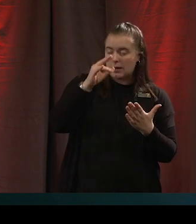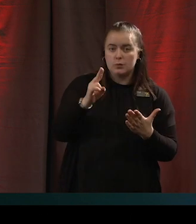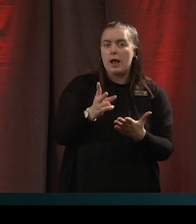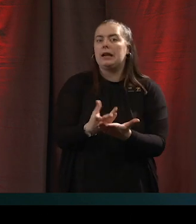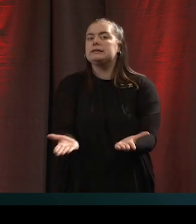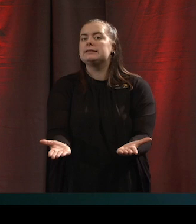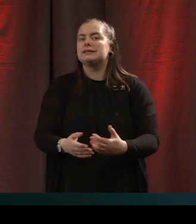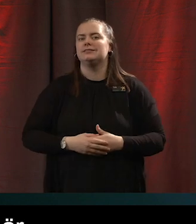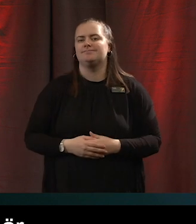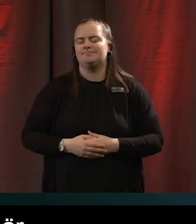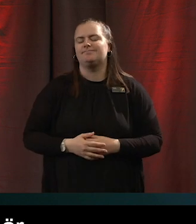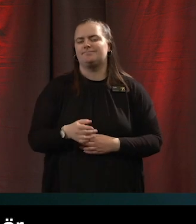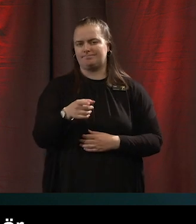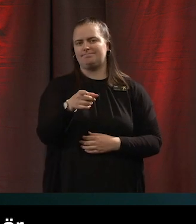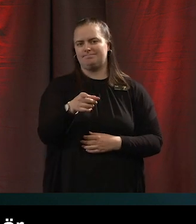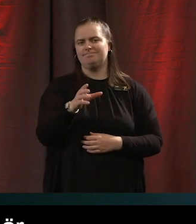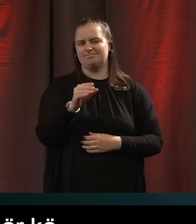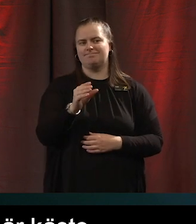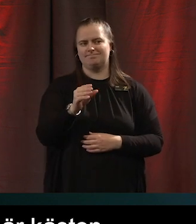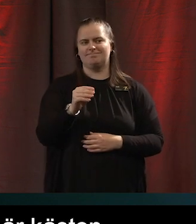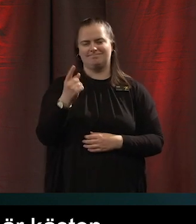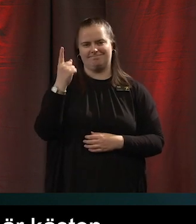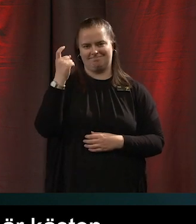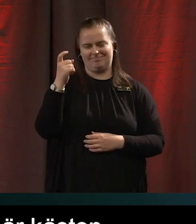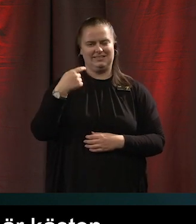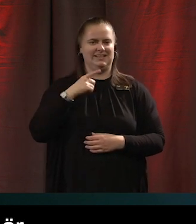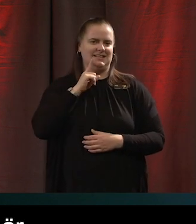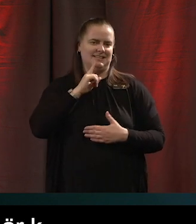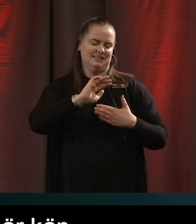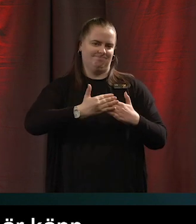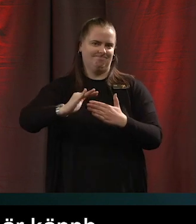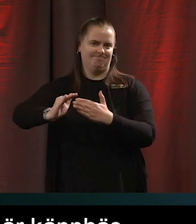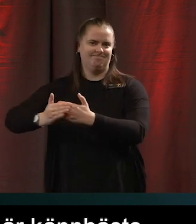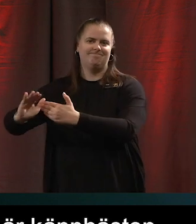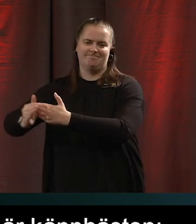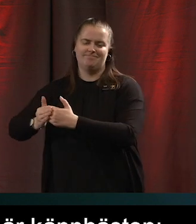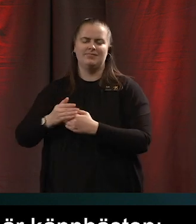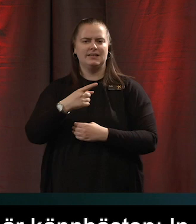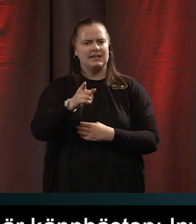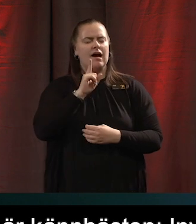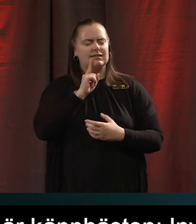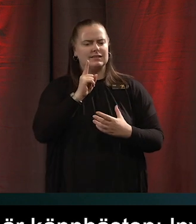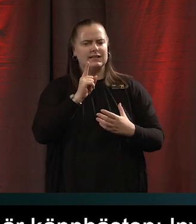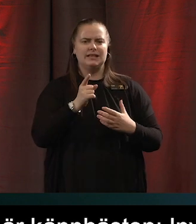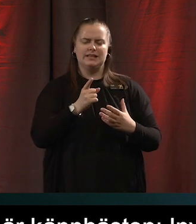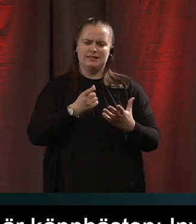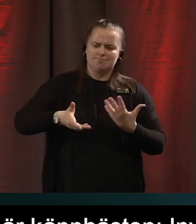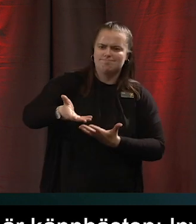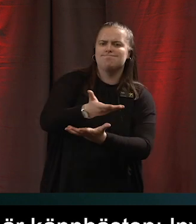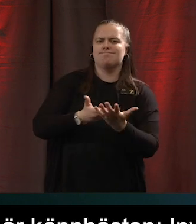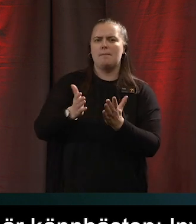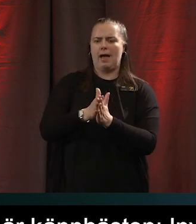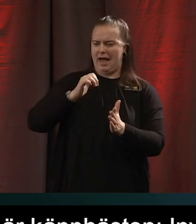käpphästen som mitt gebit alltid kommer tillbaka till. Involvera användare involvera användare för den där